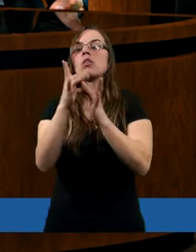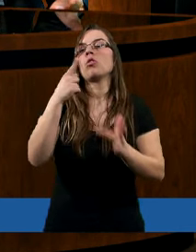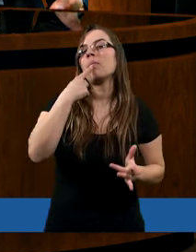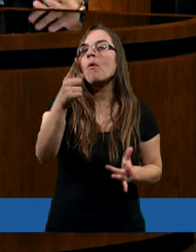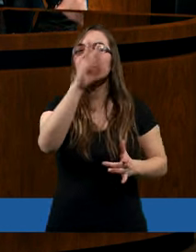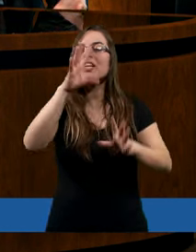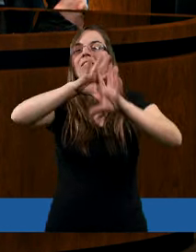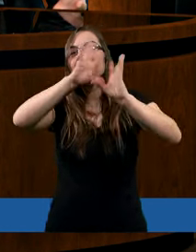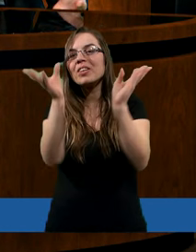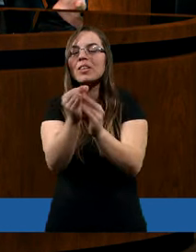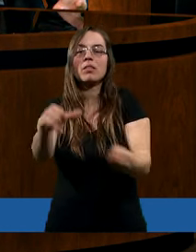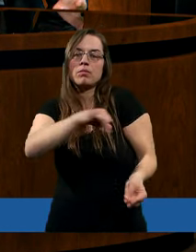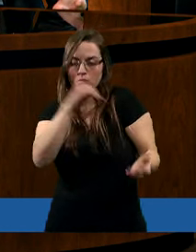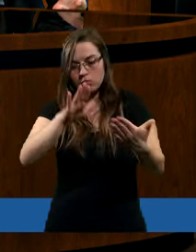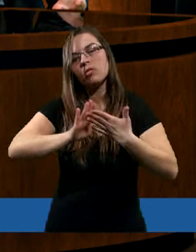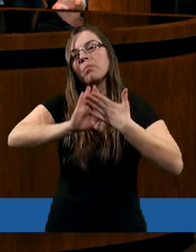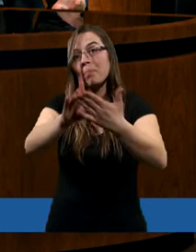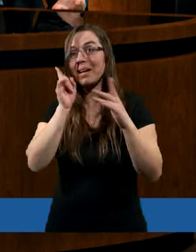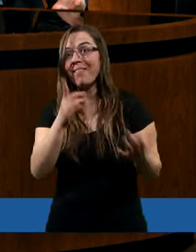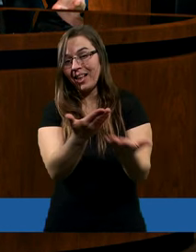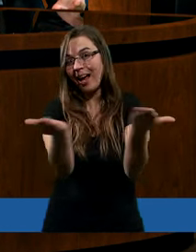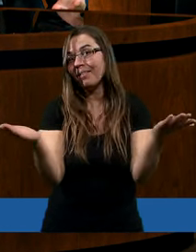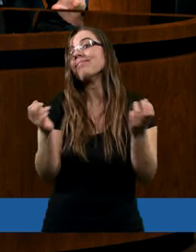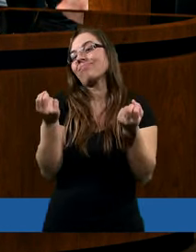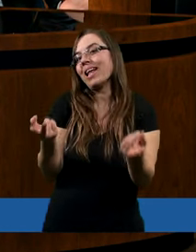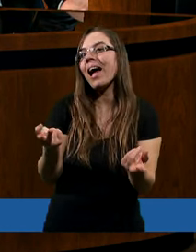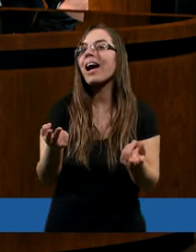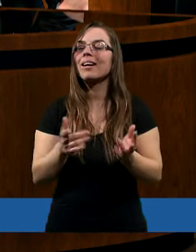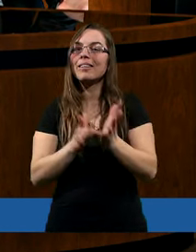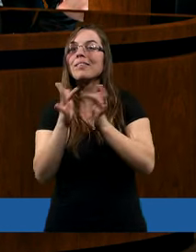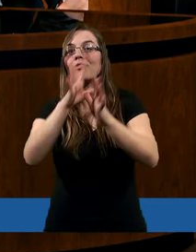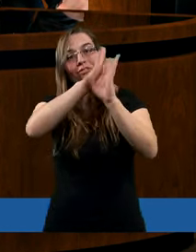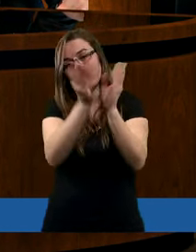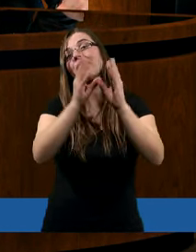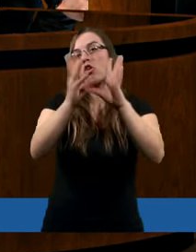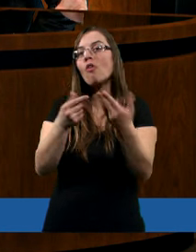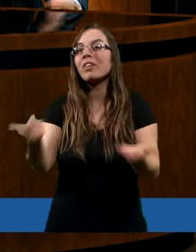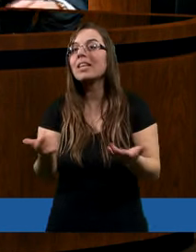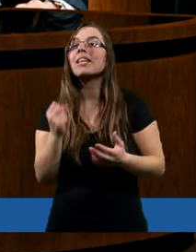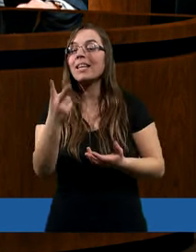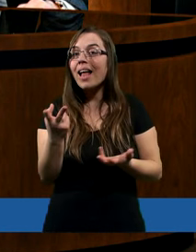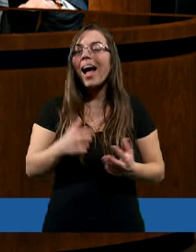powiedział, że wszystkie grzechy mogą być przebaczone, prawda? Tak. Więc wszystkie to wszystkie.